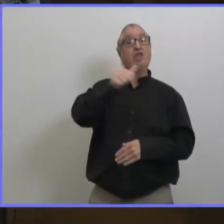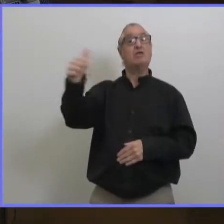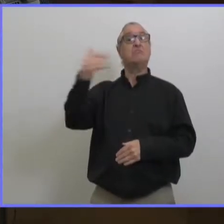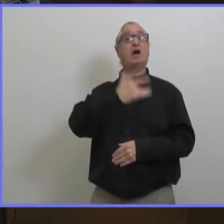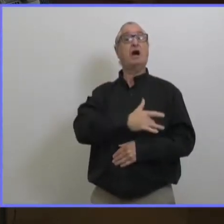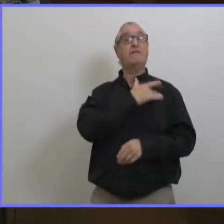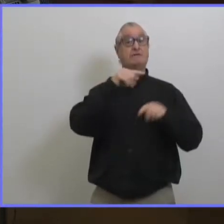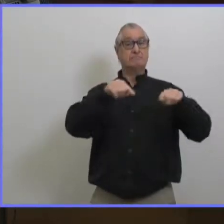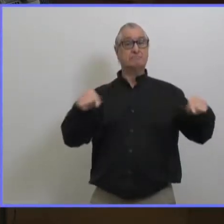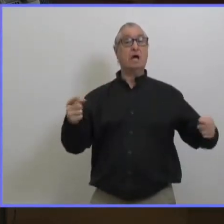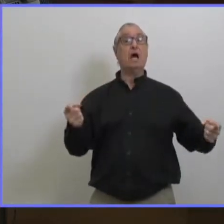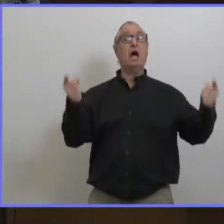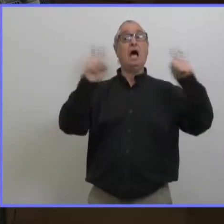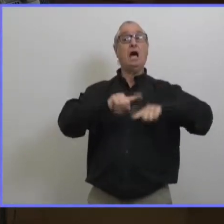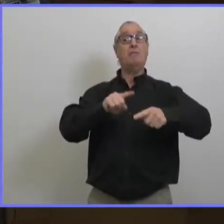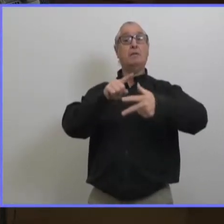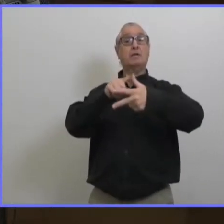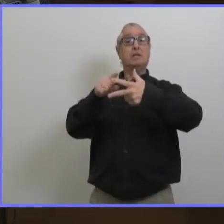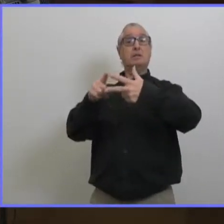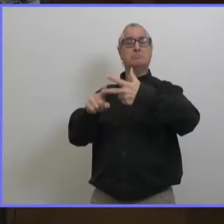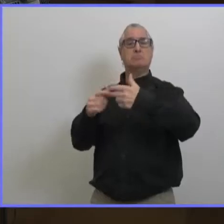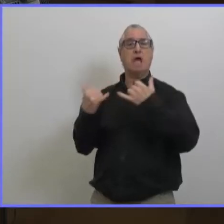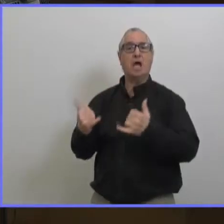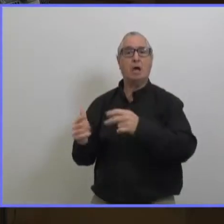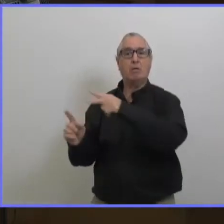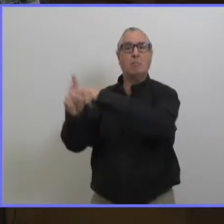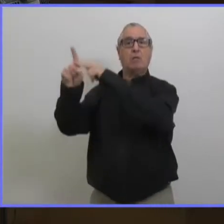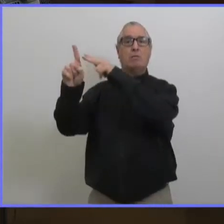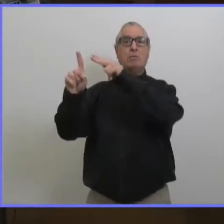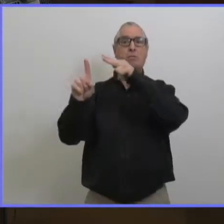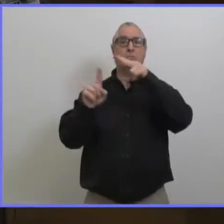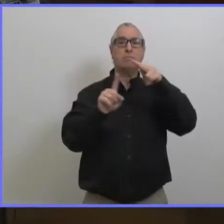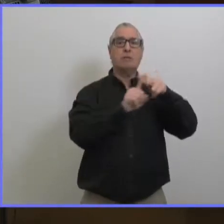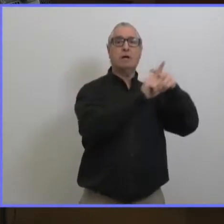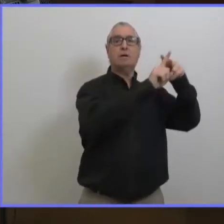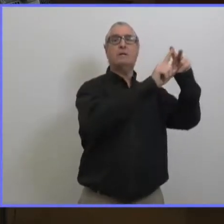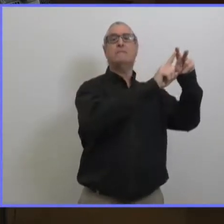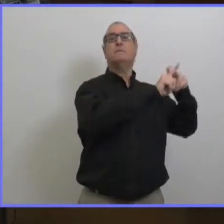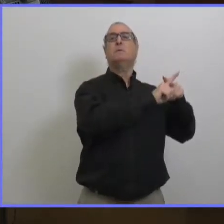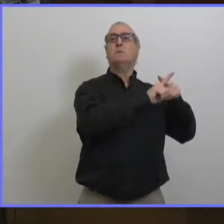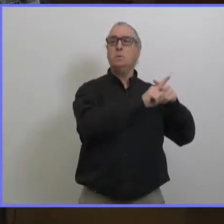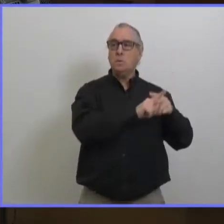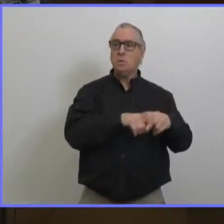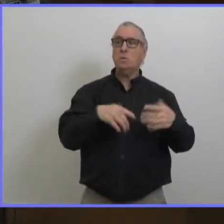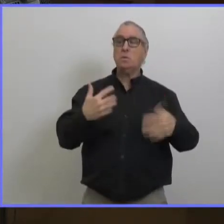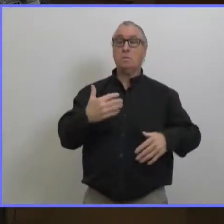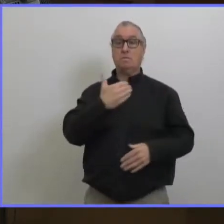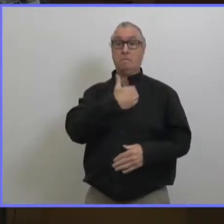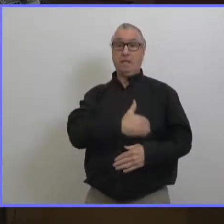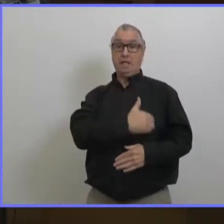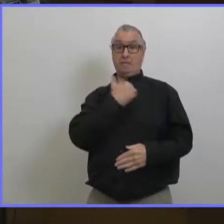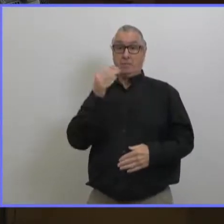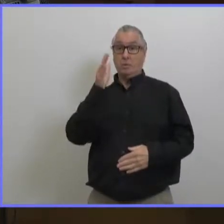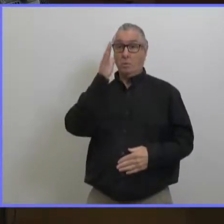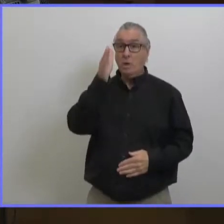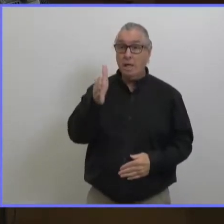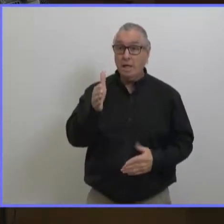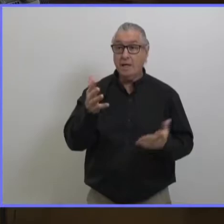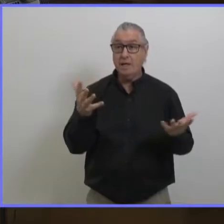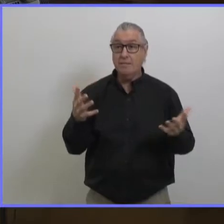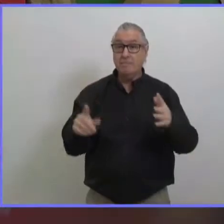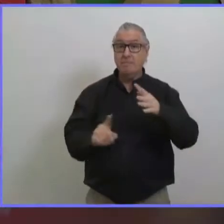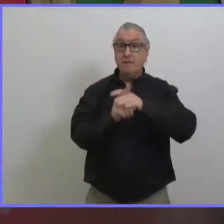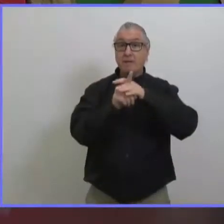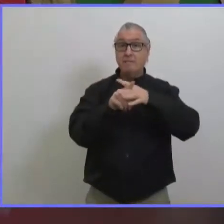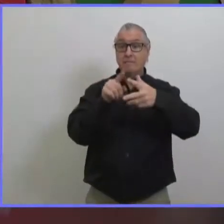qui se passe au niveau de la propagation des variants préoccupants dans d'autres provinces dans certaines communautés alors qu'est que vous pouvez nous dire de ce qui va se passer